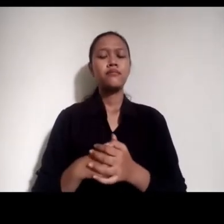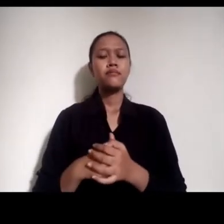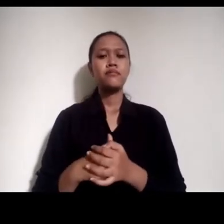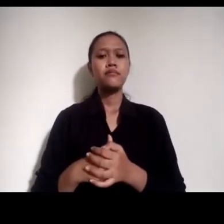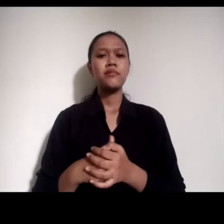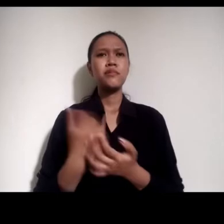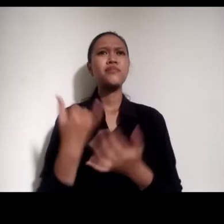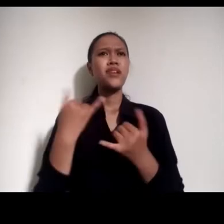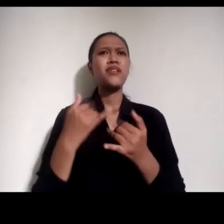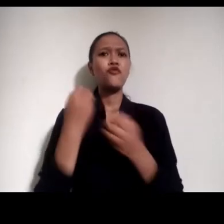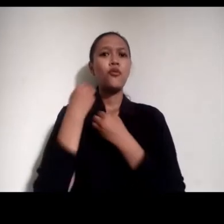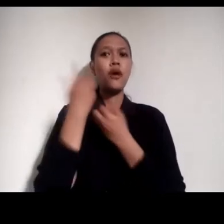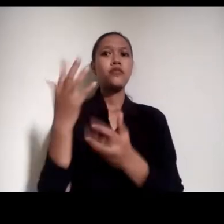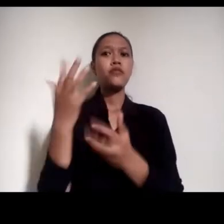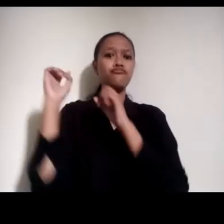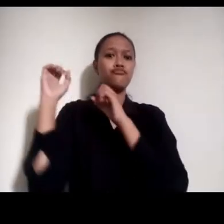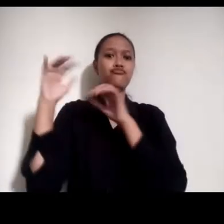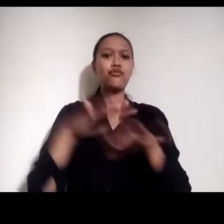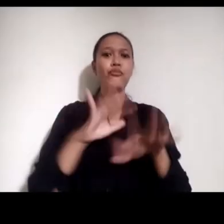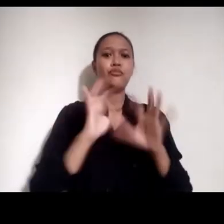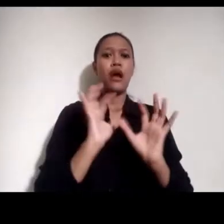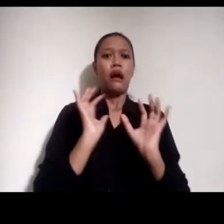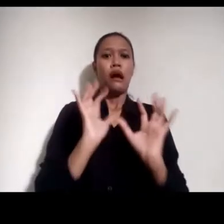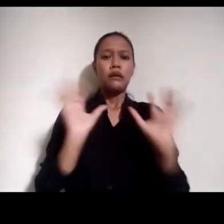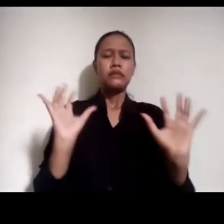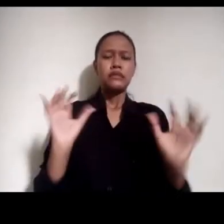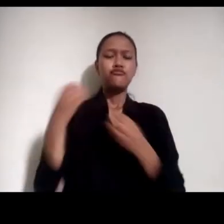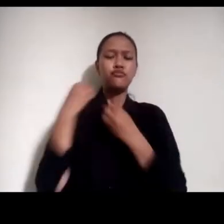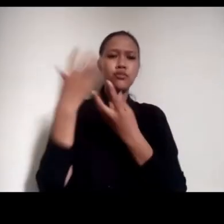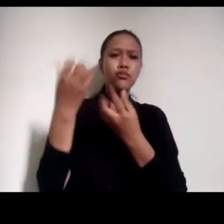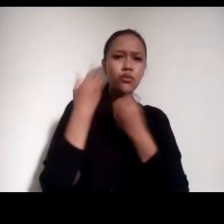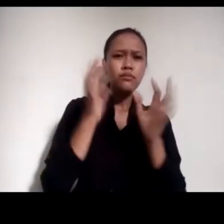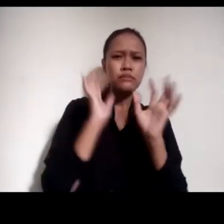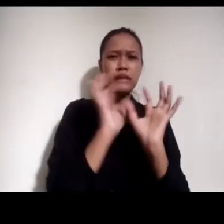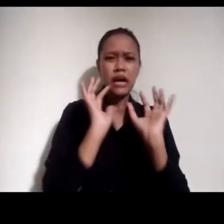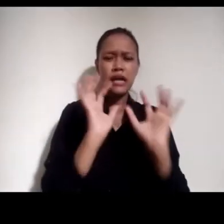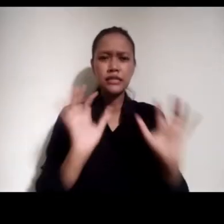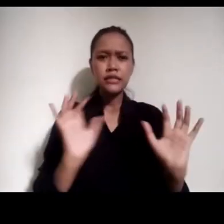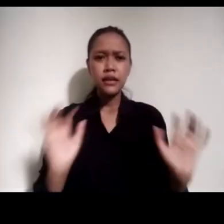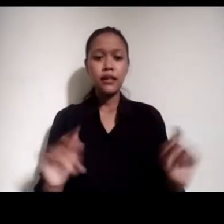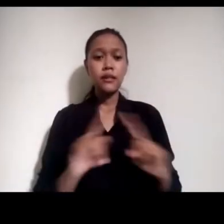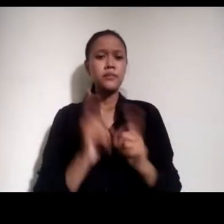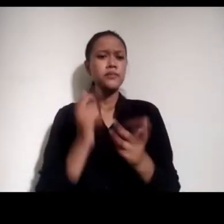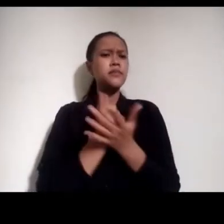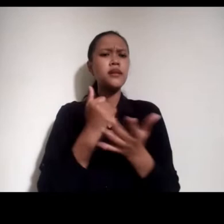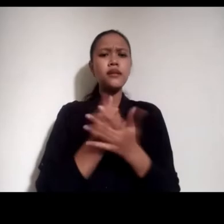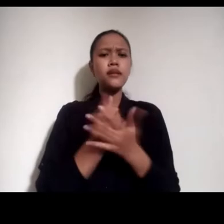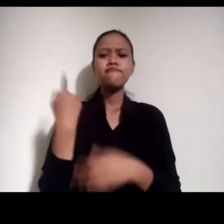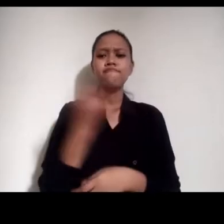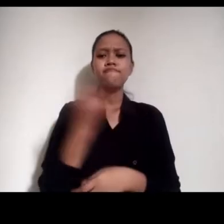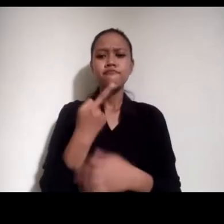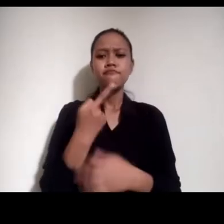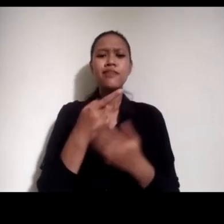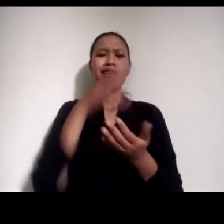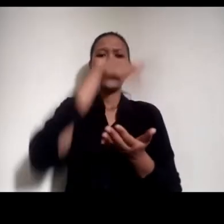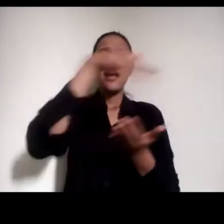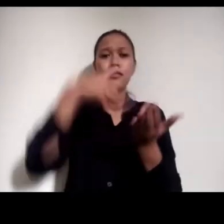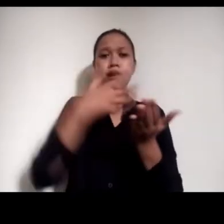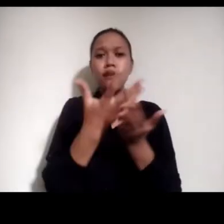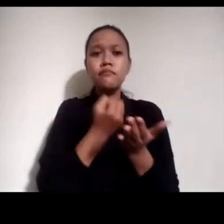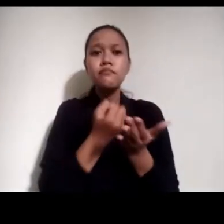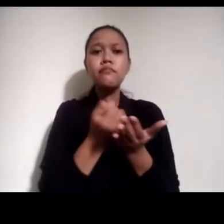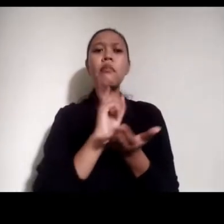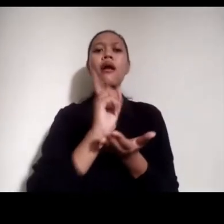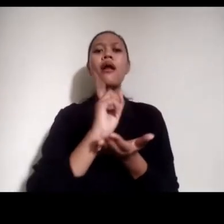informasi ya Banjir data Begitu Tapi Dimana sih sebenarnya Kita bisa mendapatkan data Kita kan Kalau di